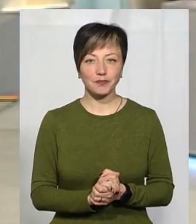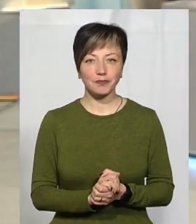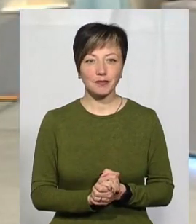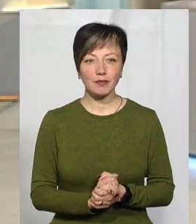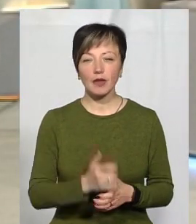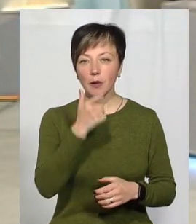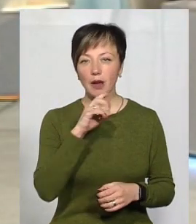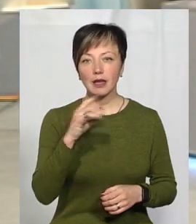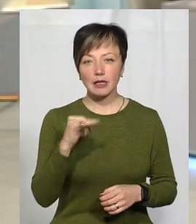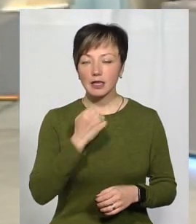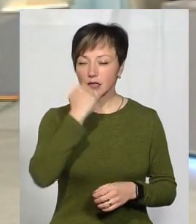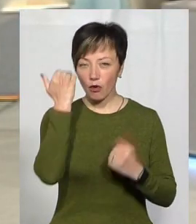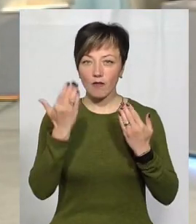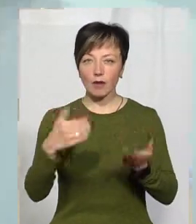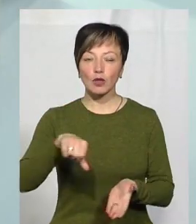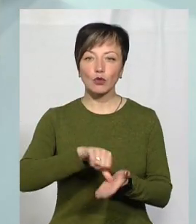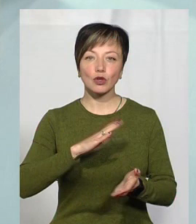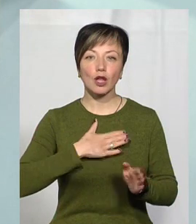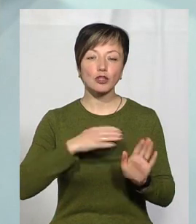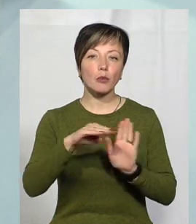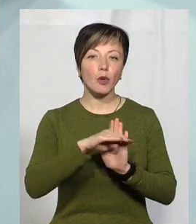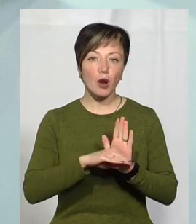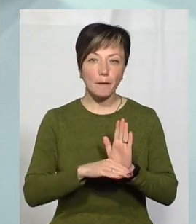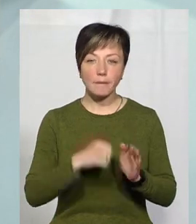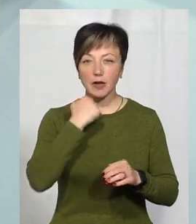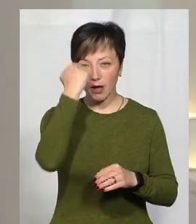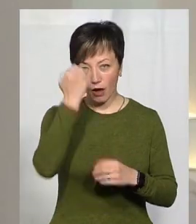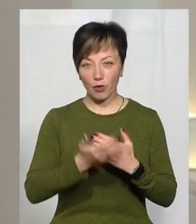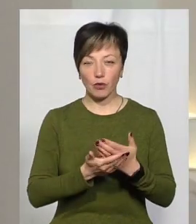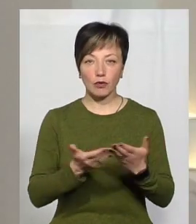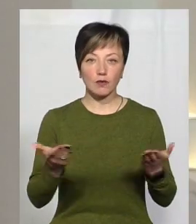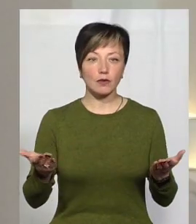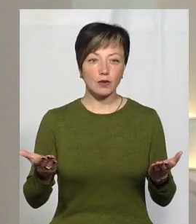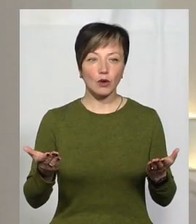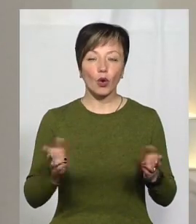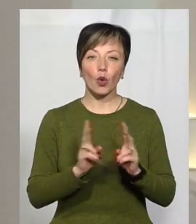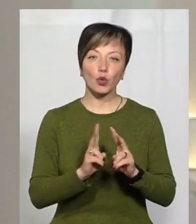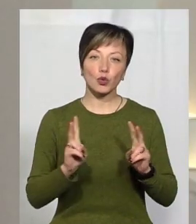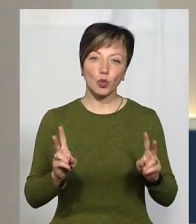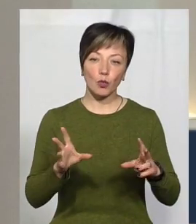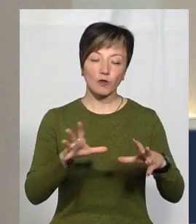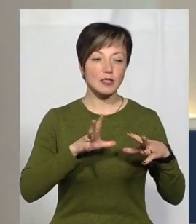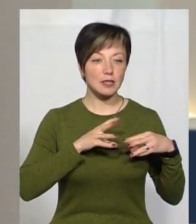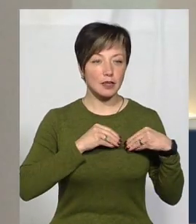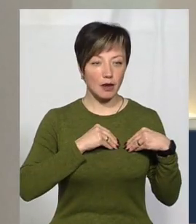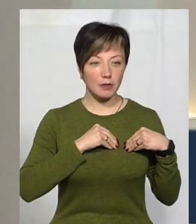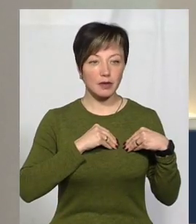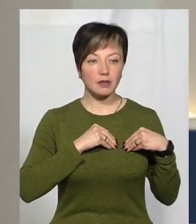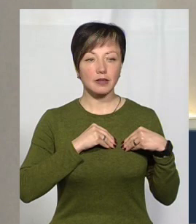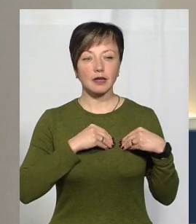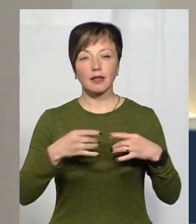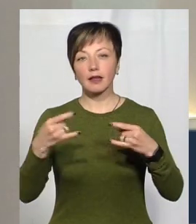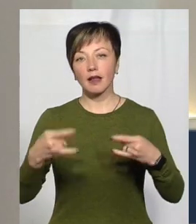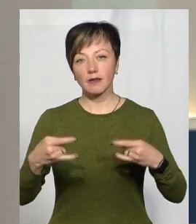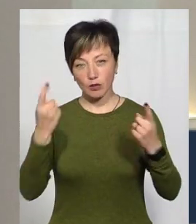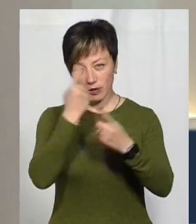Пане Андрію, дякую вам за участі в програмі. Дякую усім, хто був з нами у телевізійному